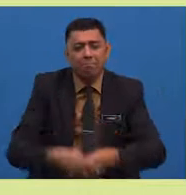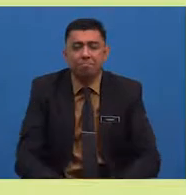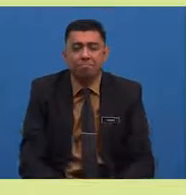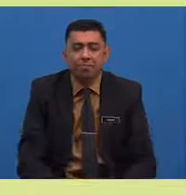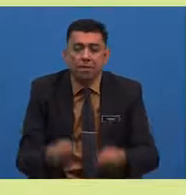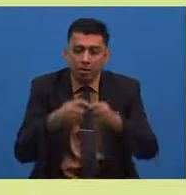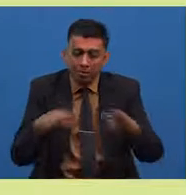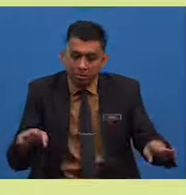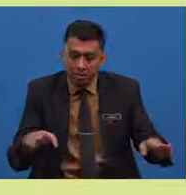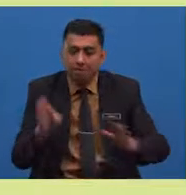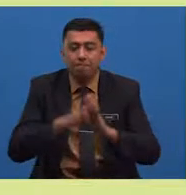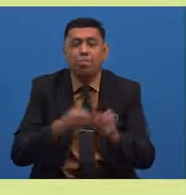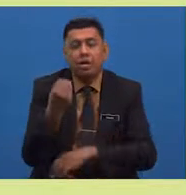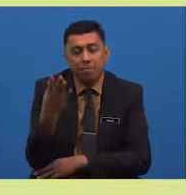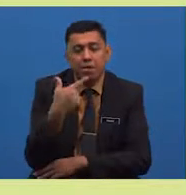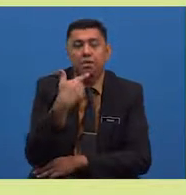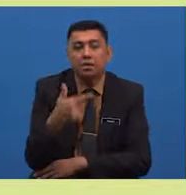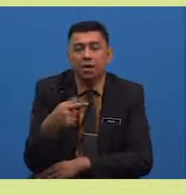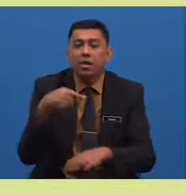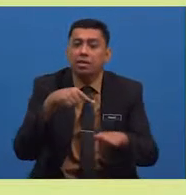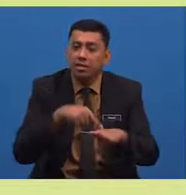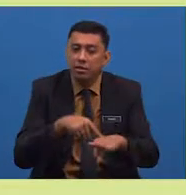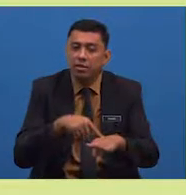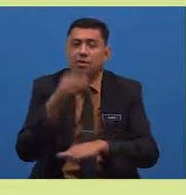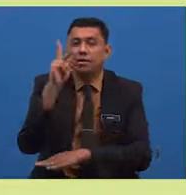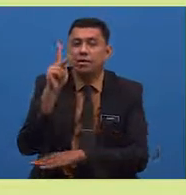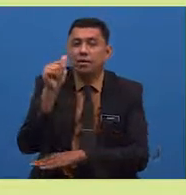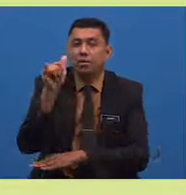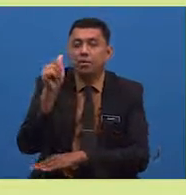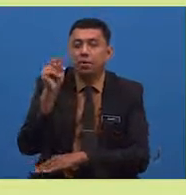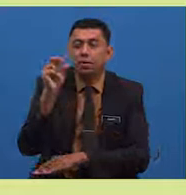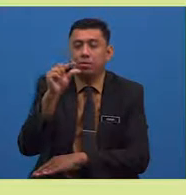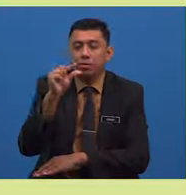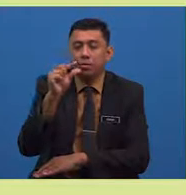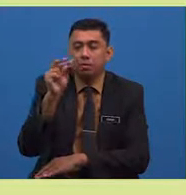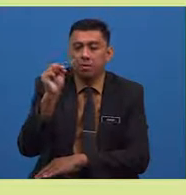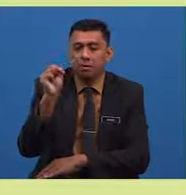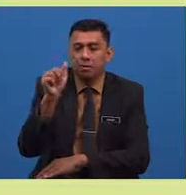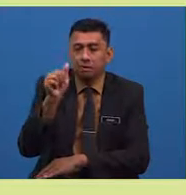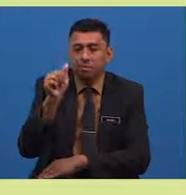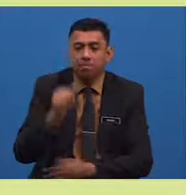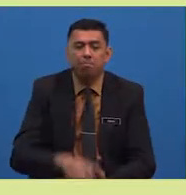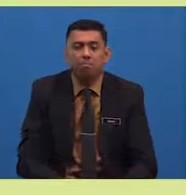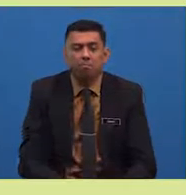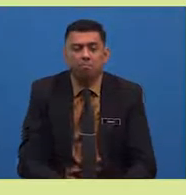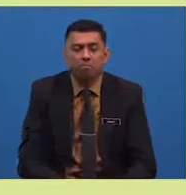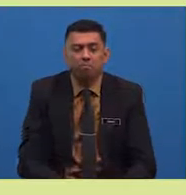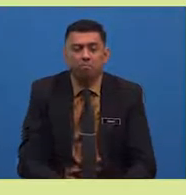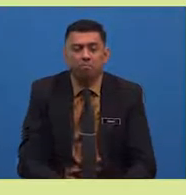Setelah beberapa lama berada di kayangan, si bongsu mendapat akal untuk